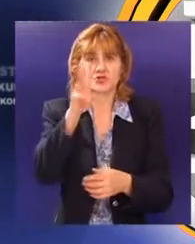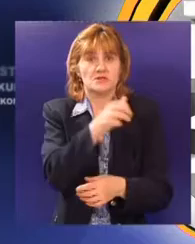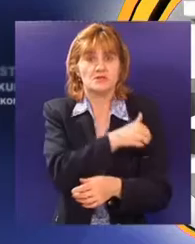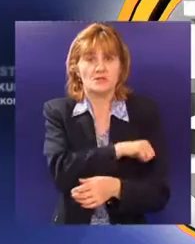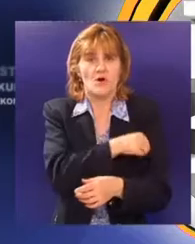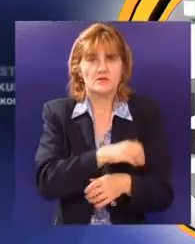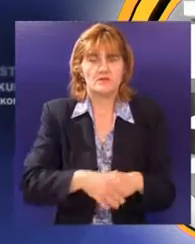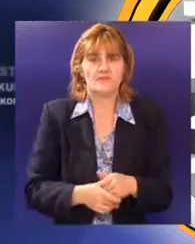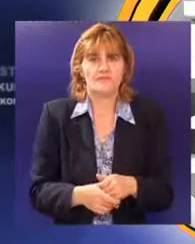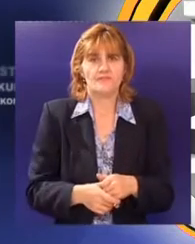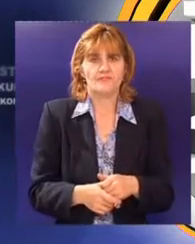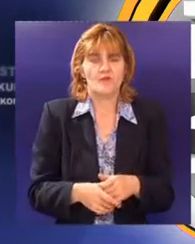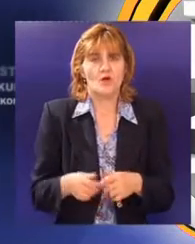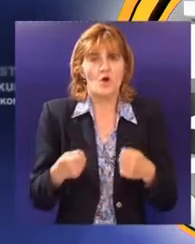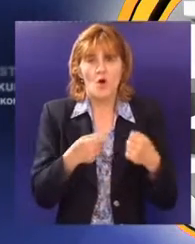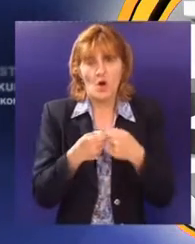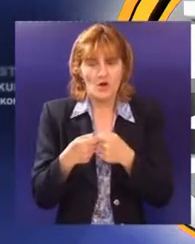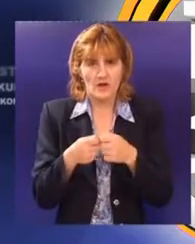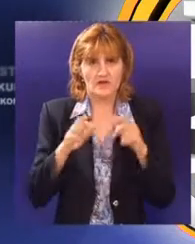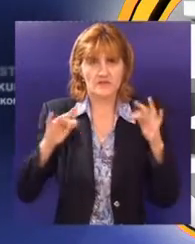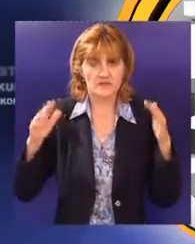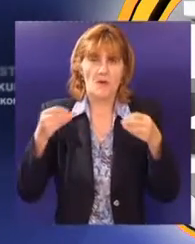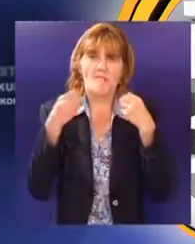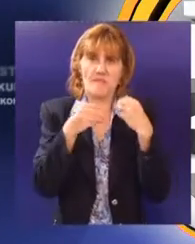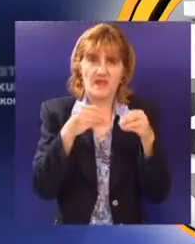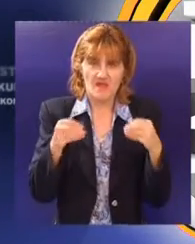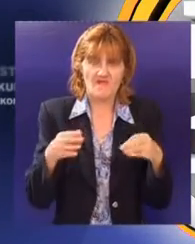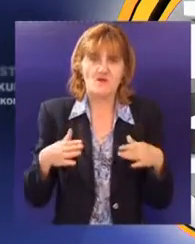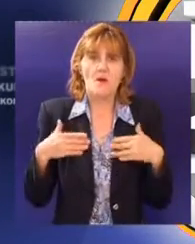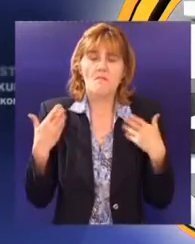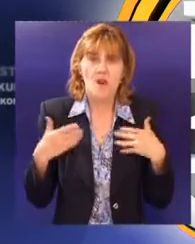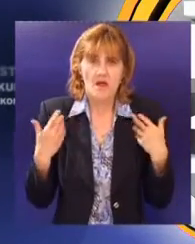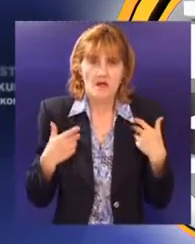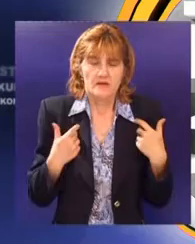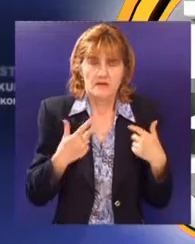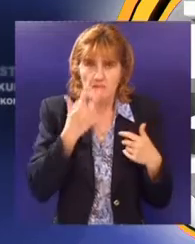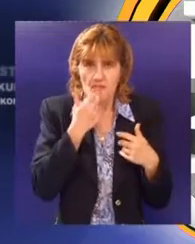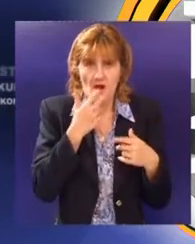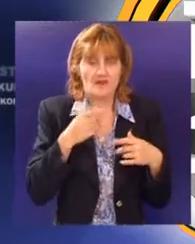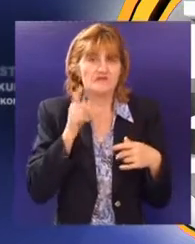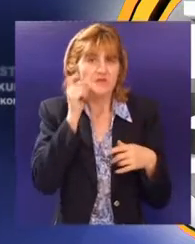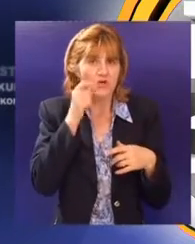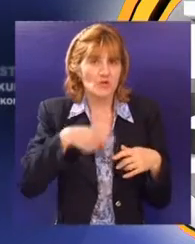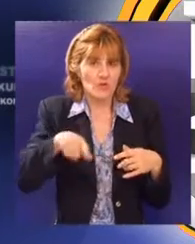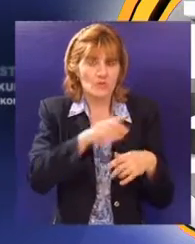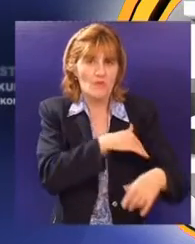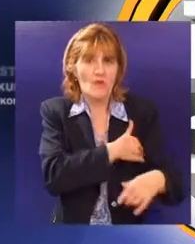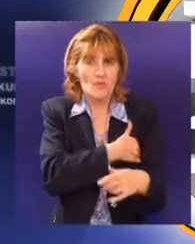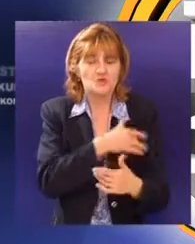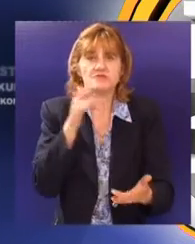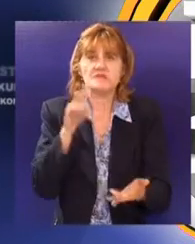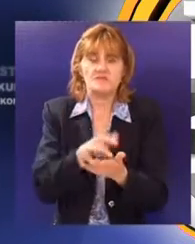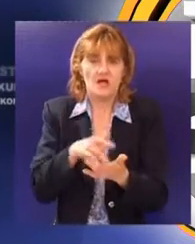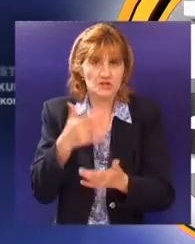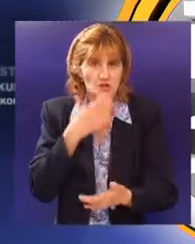godina. Organizujemo i realizujemo predavanja mladim ljudima znači mladim ljudima i učenicima